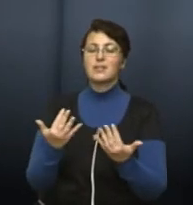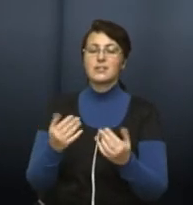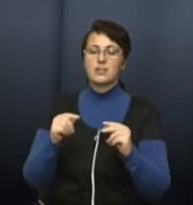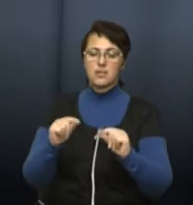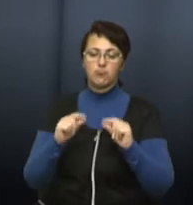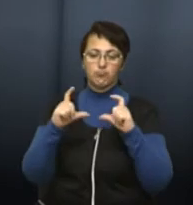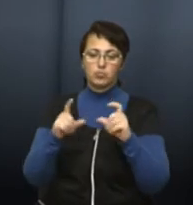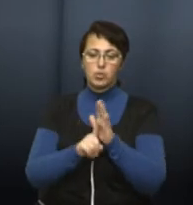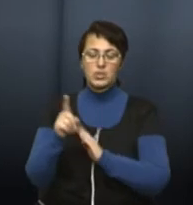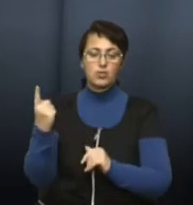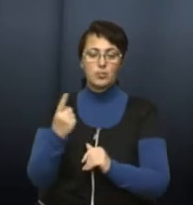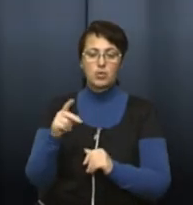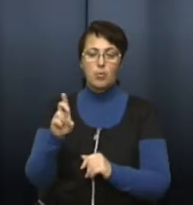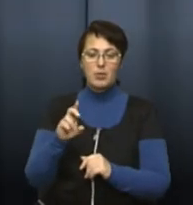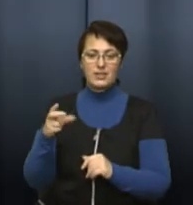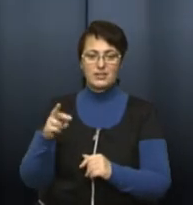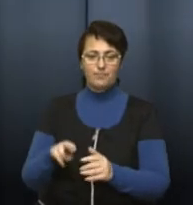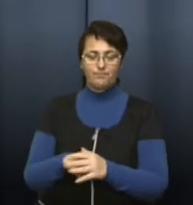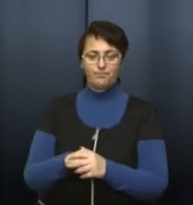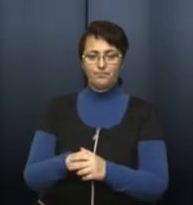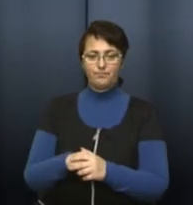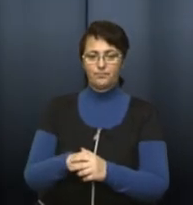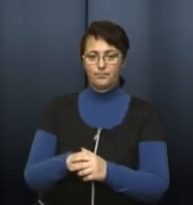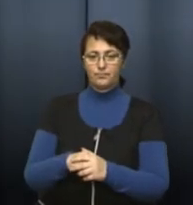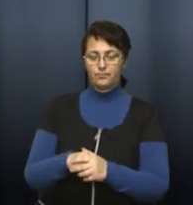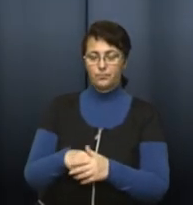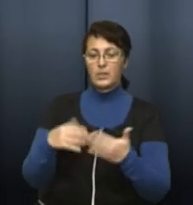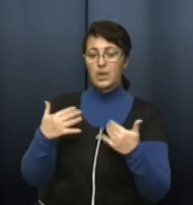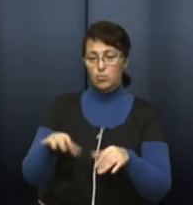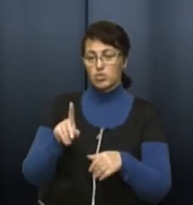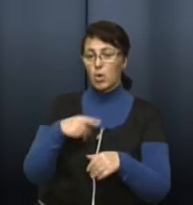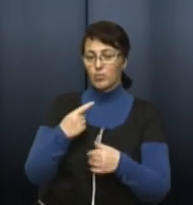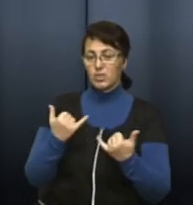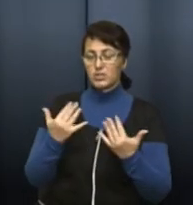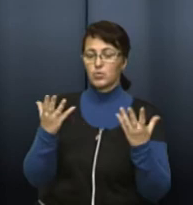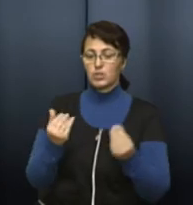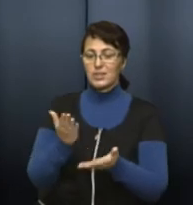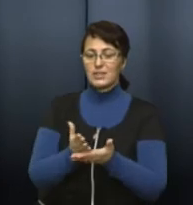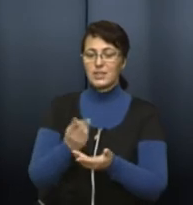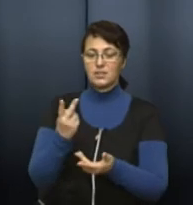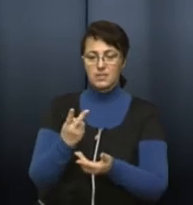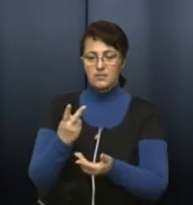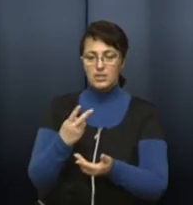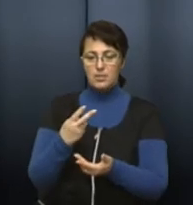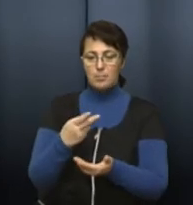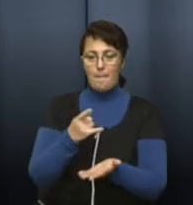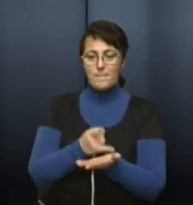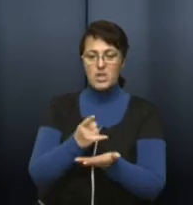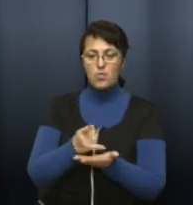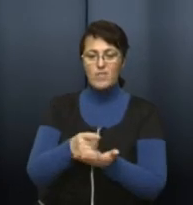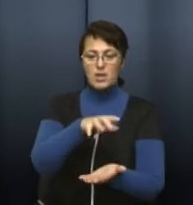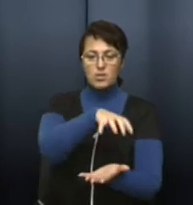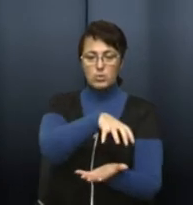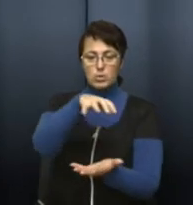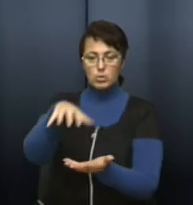вже з 1 березня. Так, як ви вже зазначали, на сьогоднішній день є дві паркувальні зони у Львові.